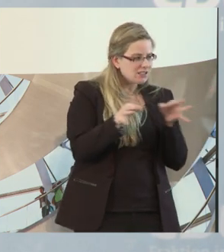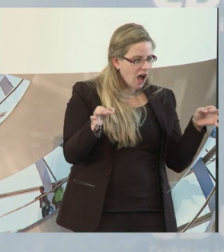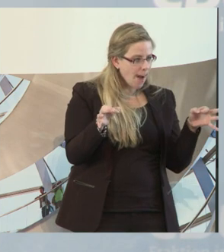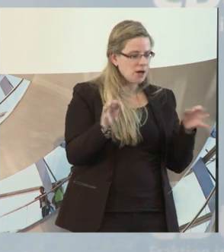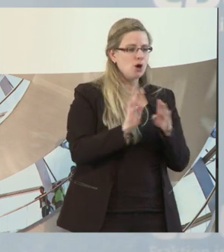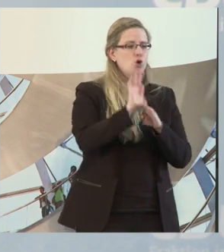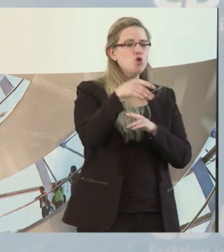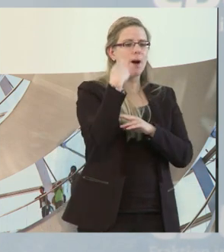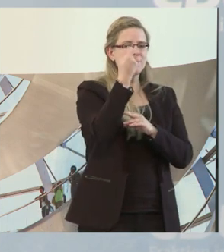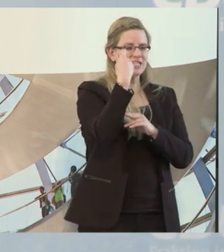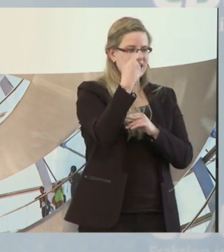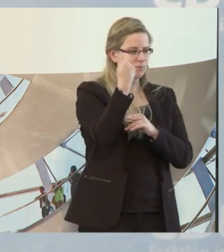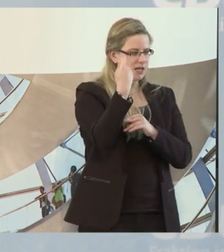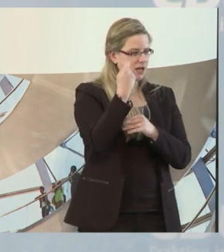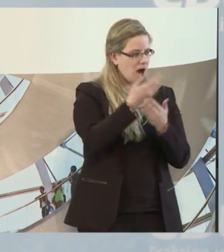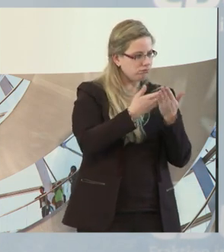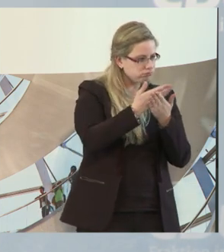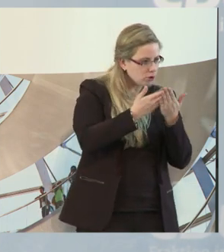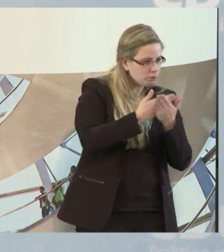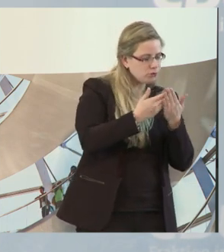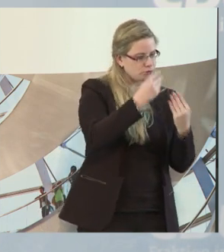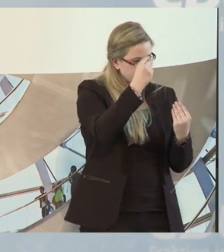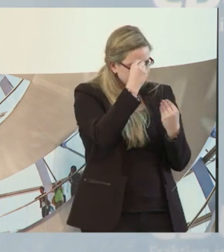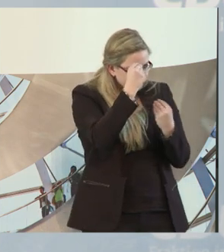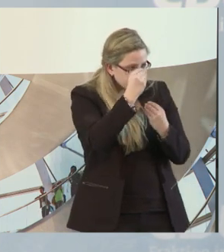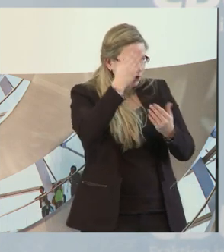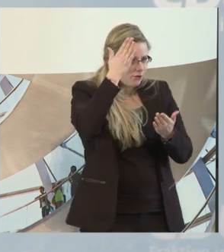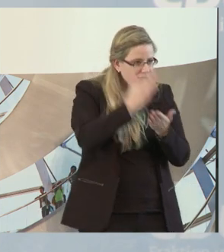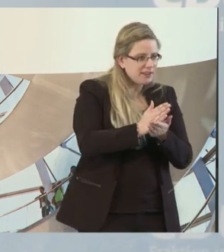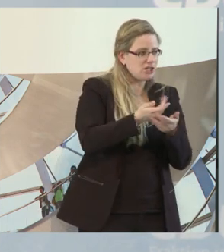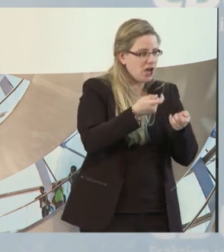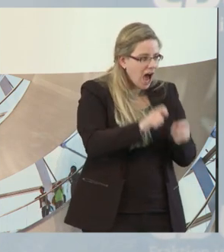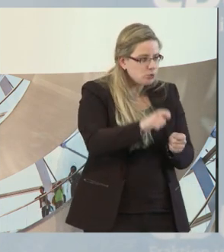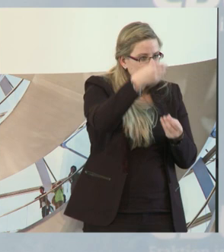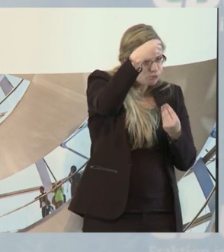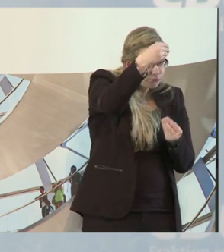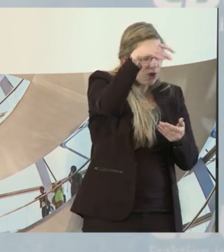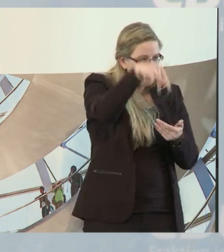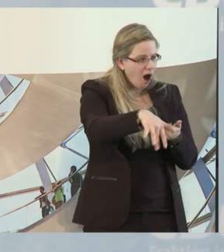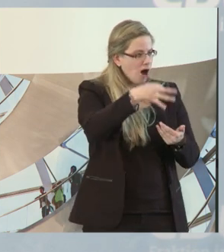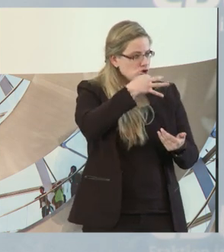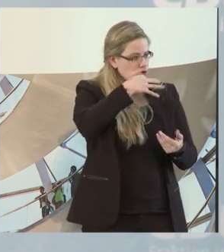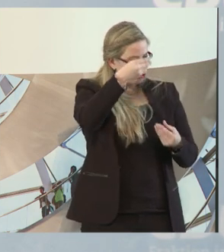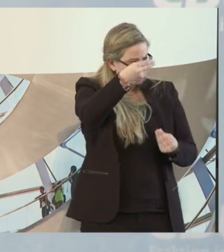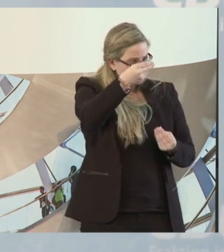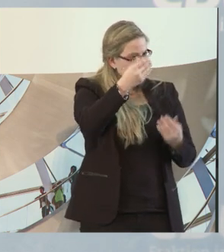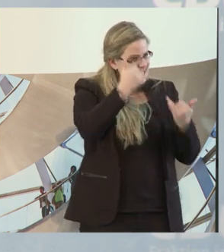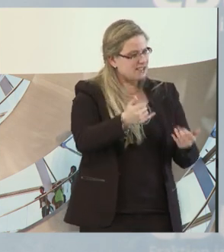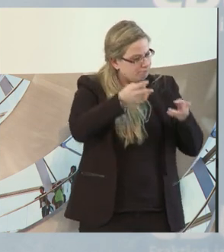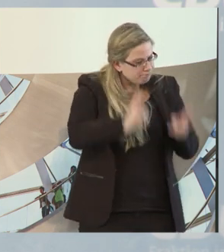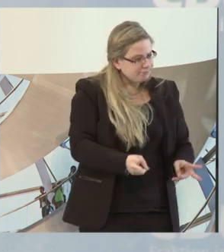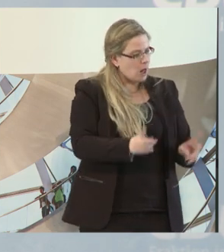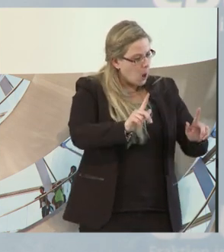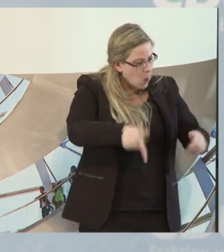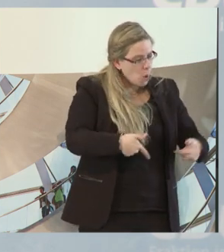überbetrieblichen Ansätzen diese Menschen oder bei uns waren es dann zumeist junge Menschen in die Arbeitswelt hineinkommen